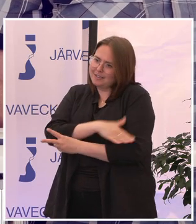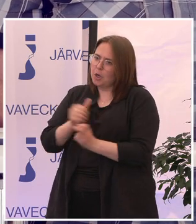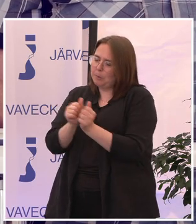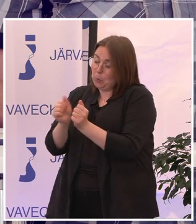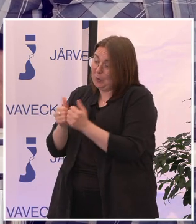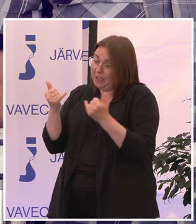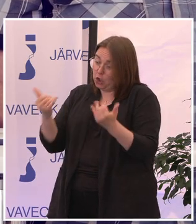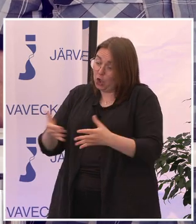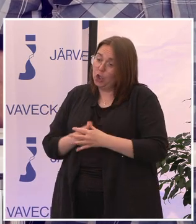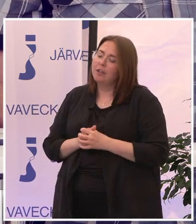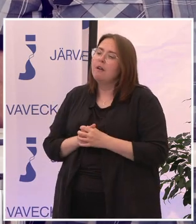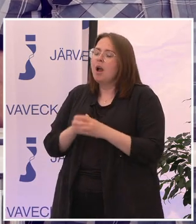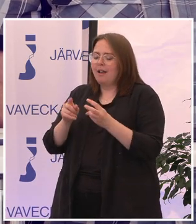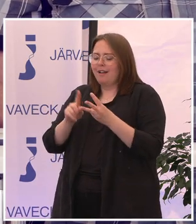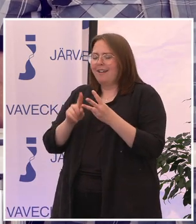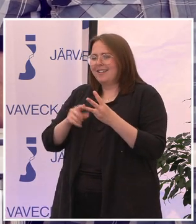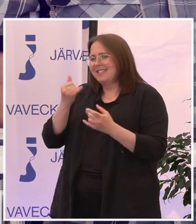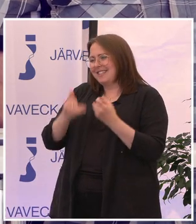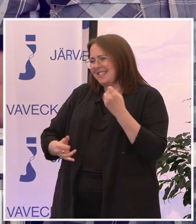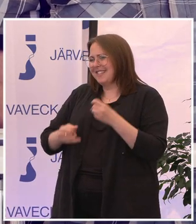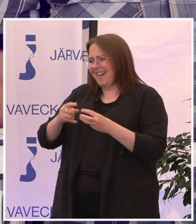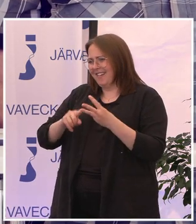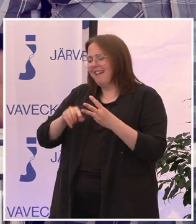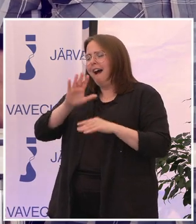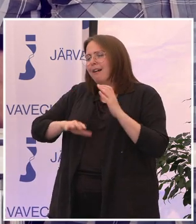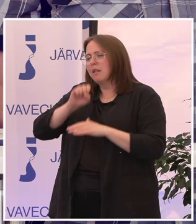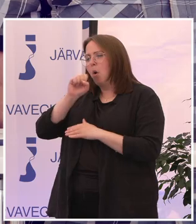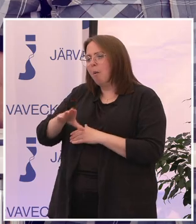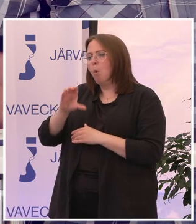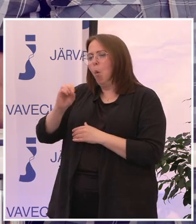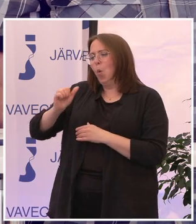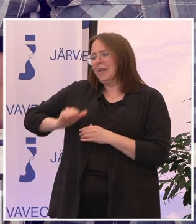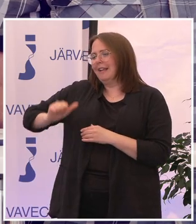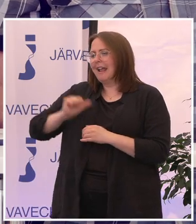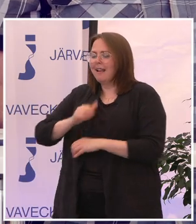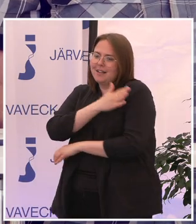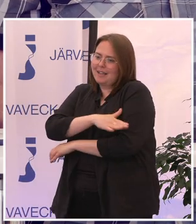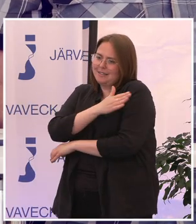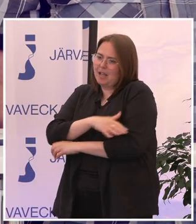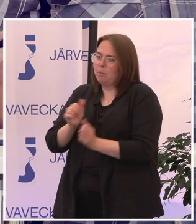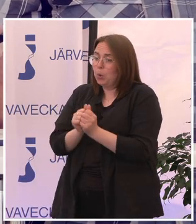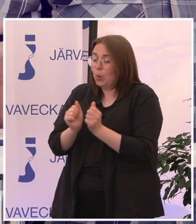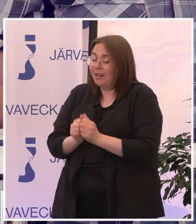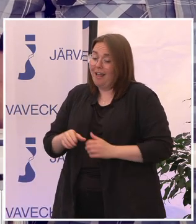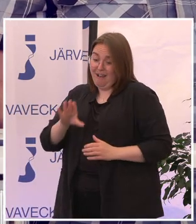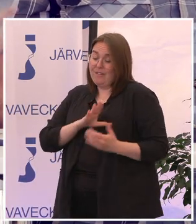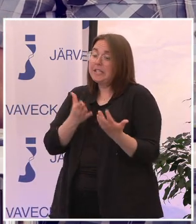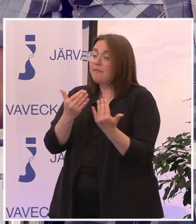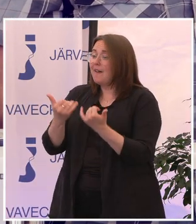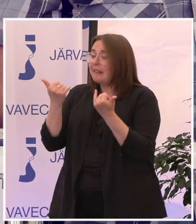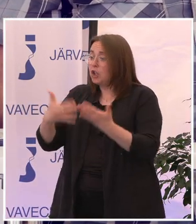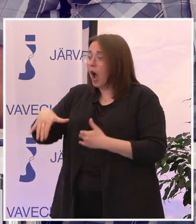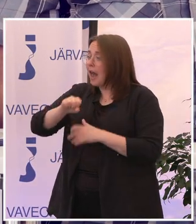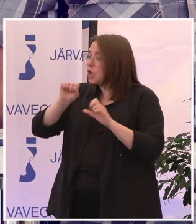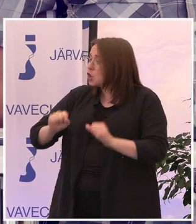produkter. Och sen, det sista handlar ju då om otillgängliga tjänster. Det finns en förväntan på att alla